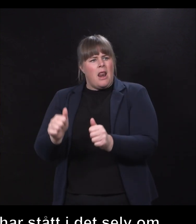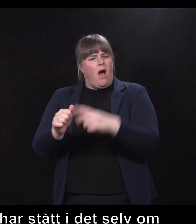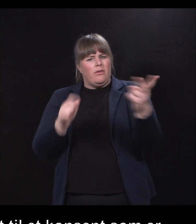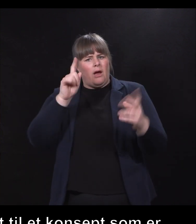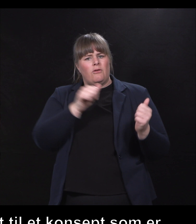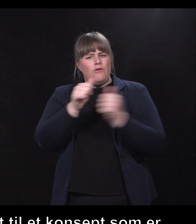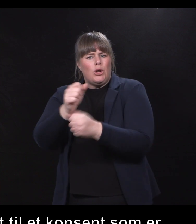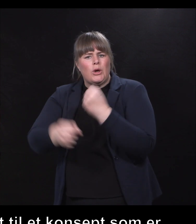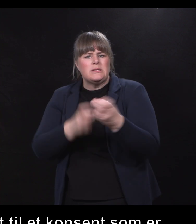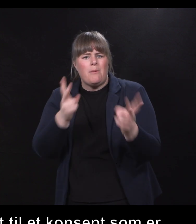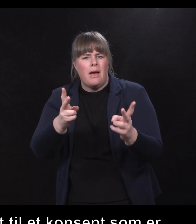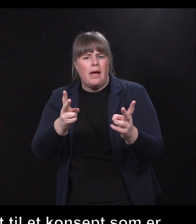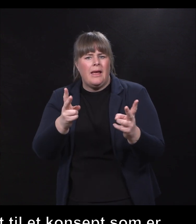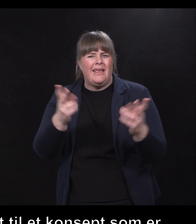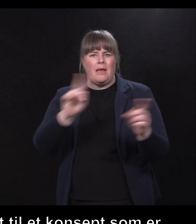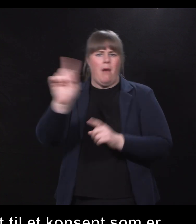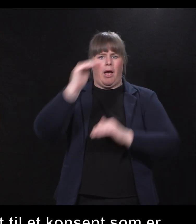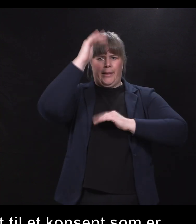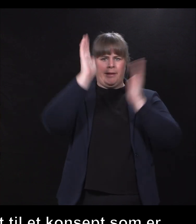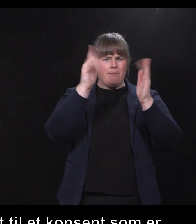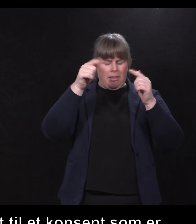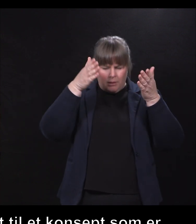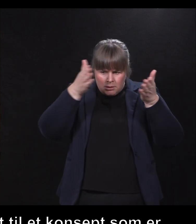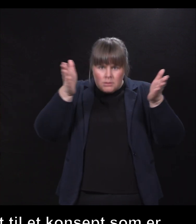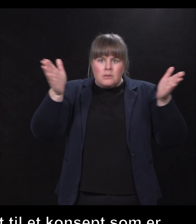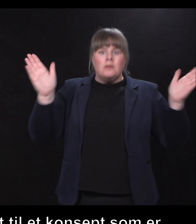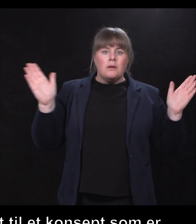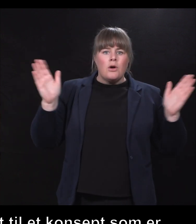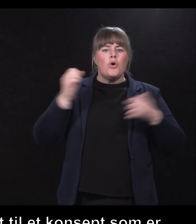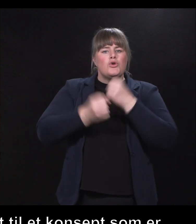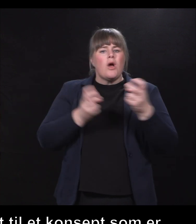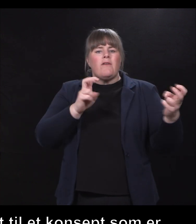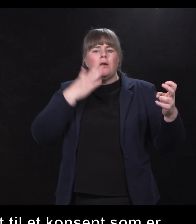er å tenke utenfor rammene, og det er å gjøre hverandre gode på tvers av de skillelinjene.